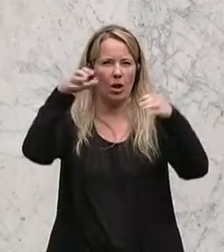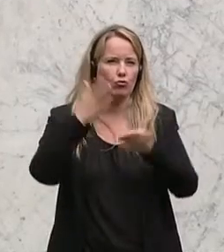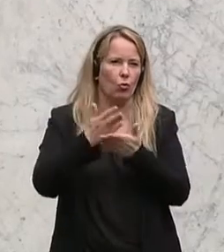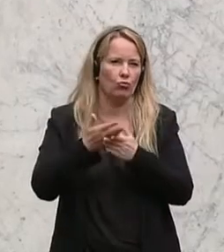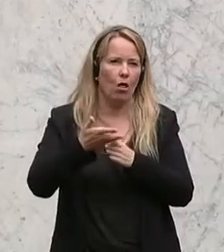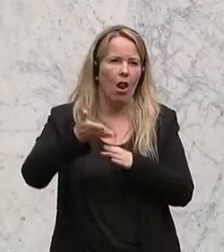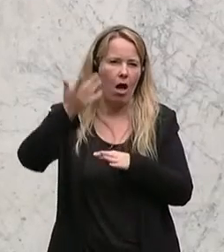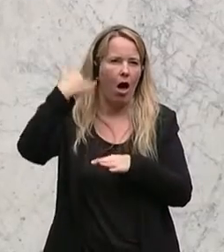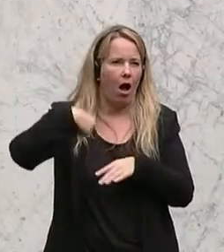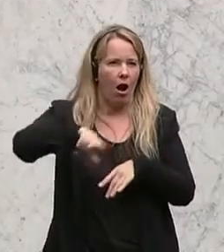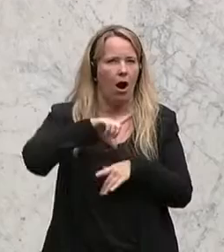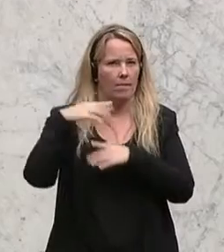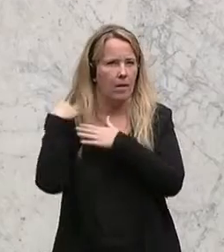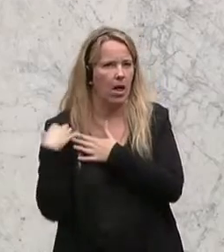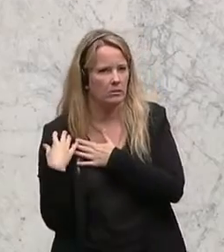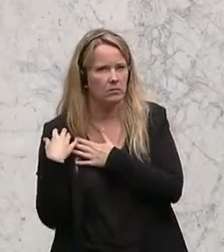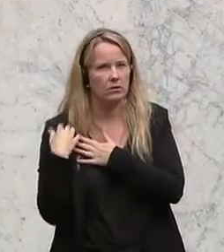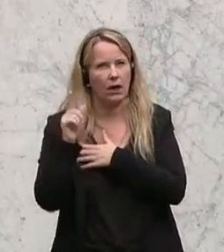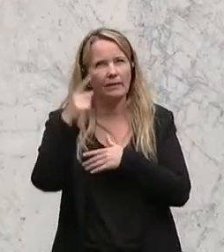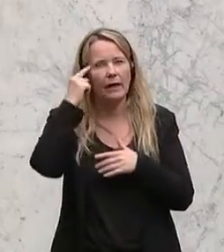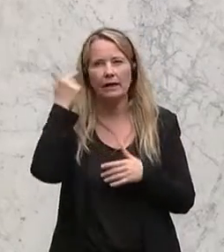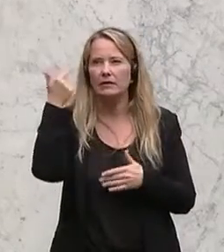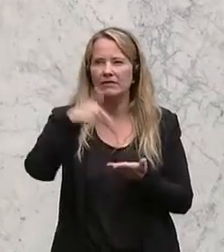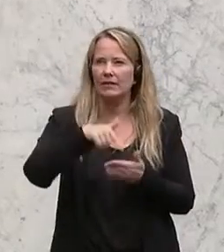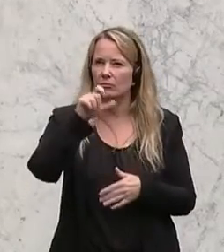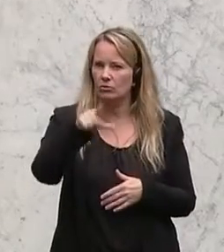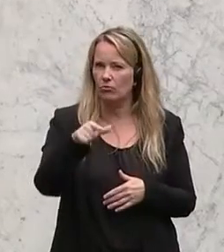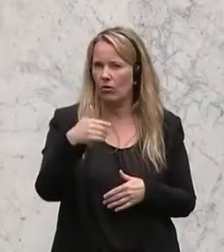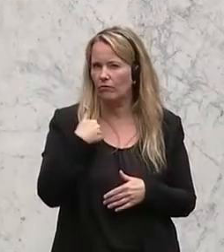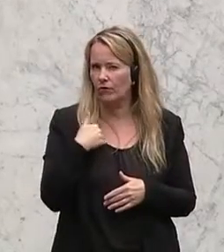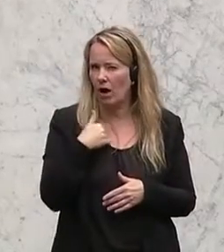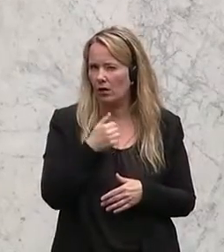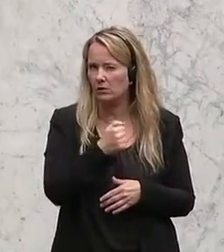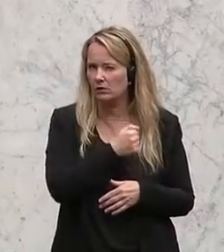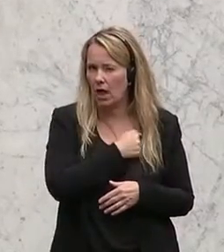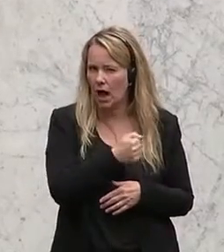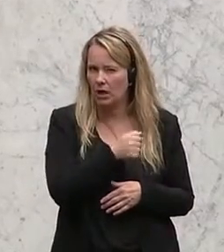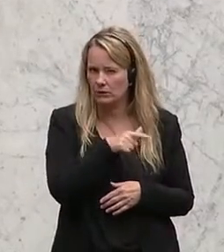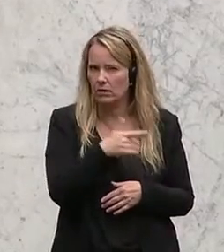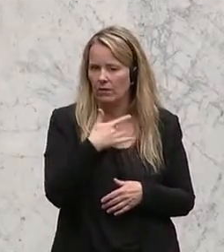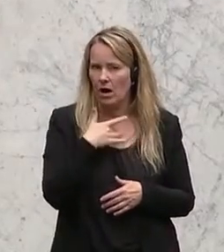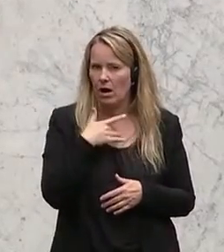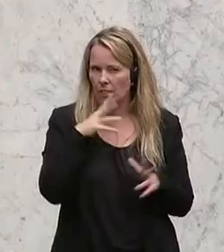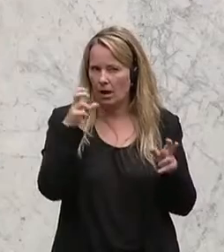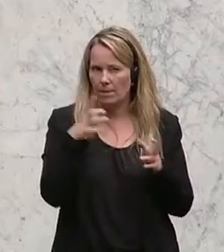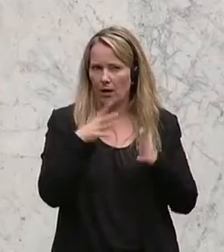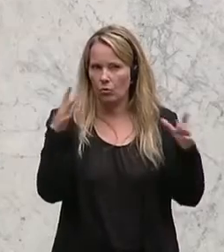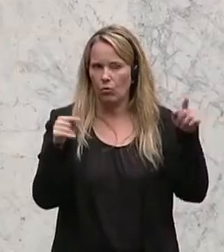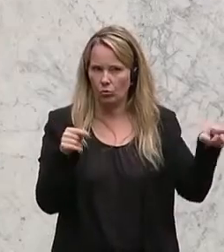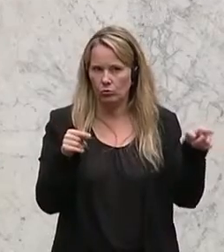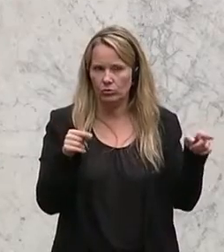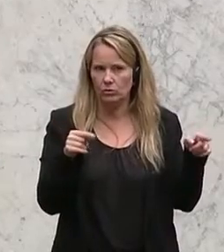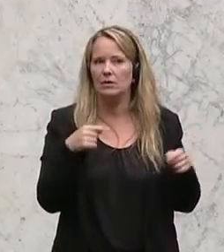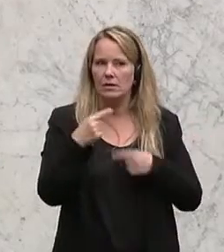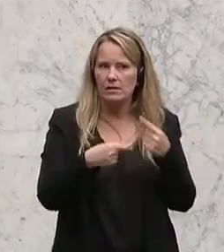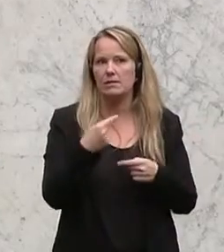seit langem. Ich kann mich nur erinnern, im Jahr 12 in etwa war das in Graz ein großes Thema. Und wir sind dort ja